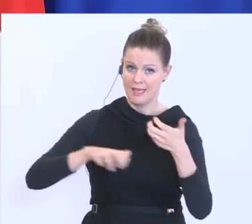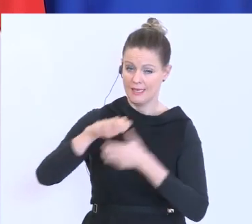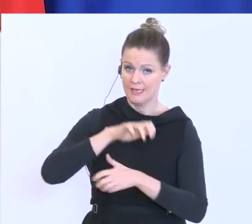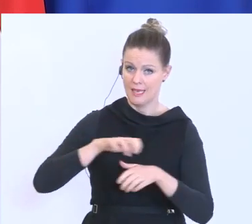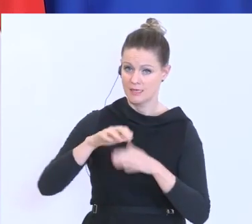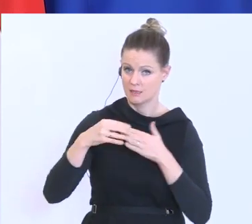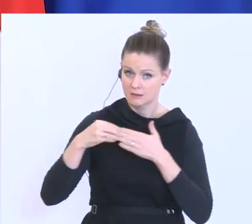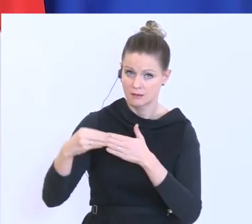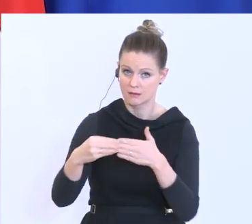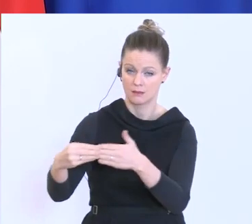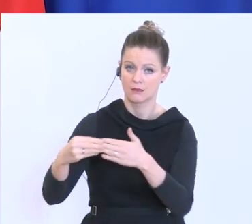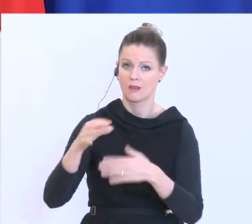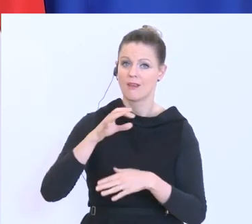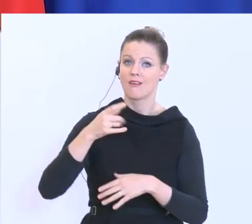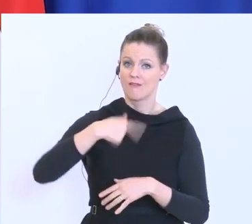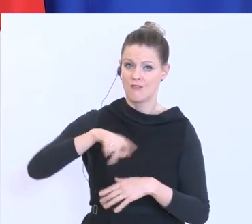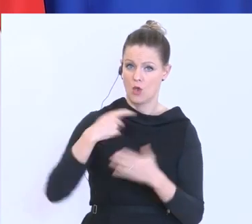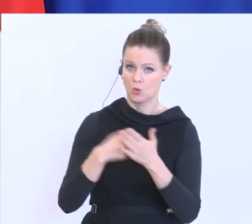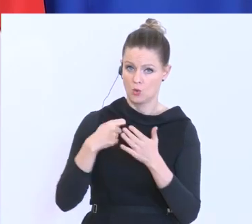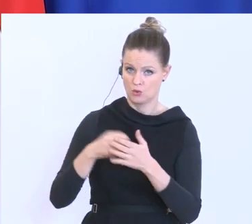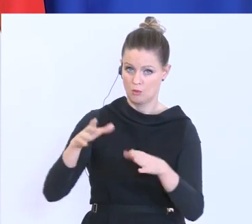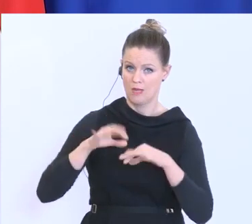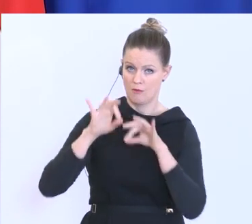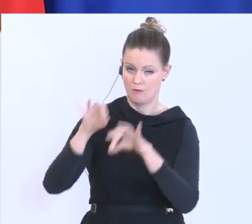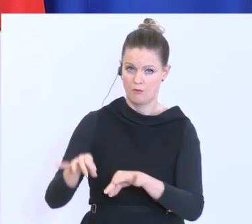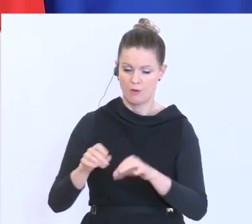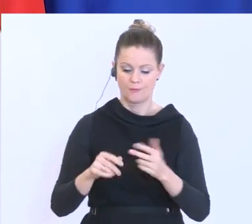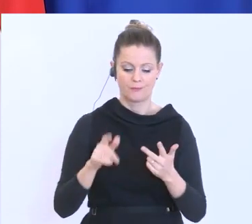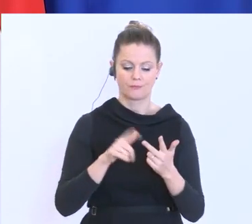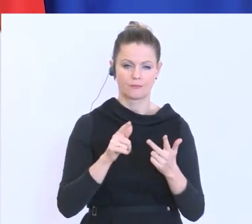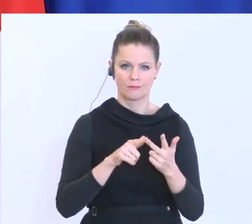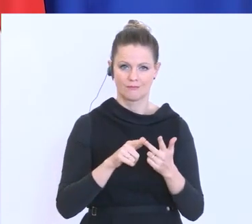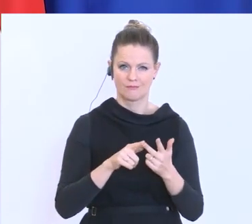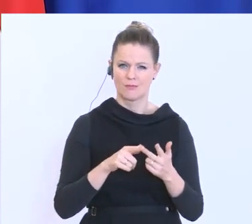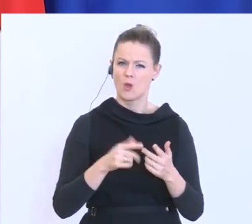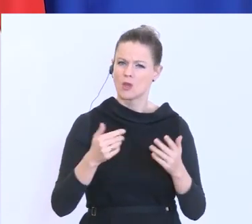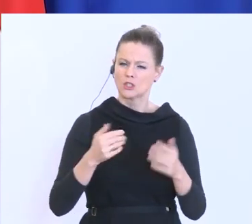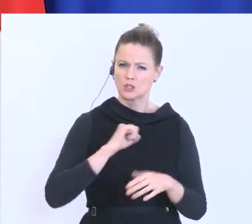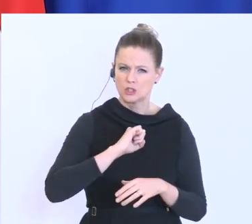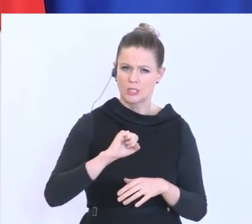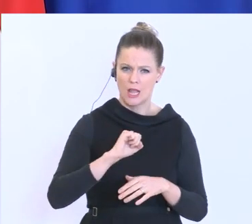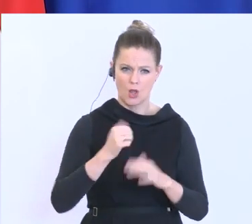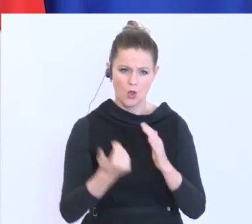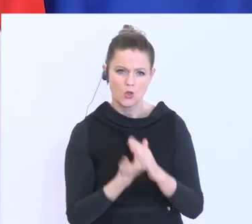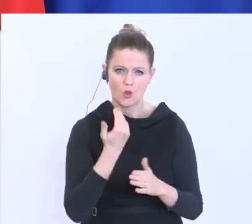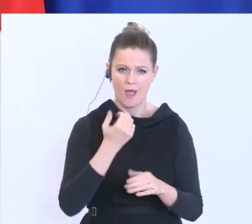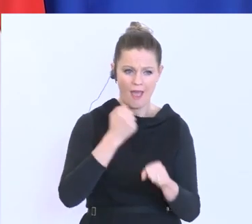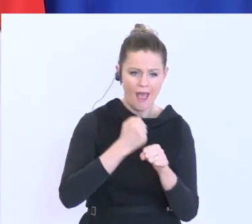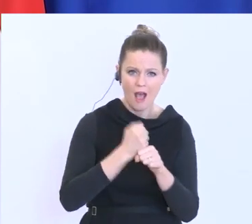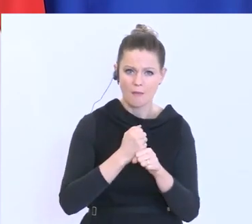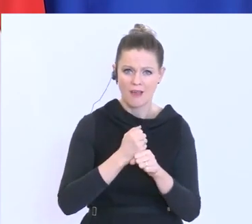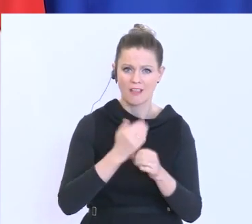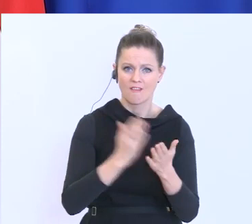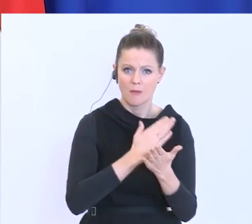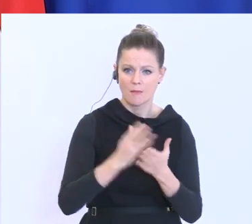für die Unternehmen. Drittens so schnell wie möglich neue Jobs zu vermitteln, dort wo sie jetzt dringend